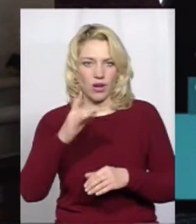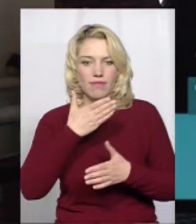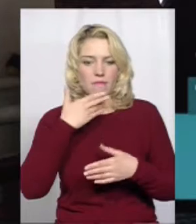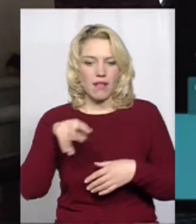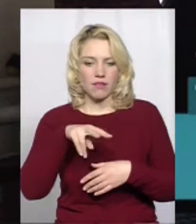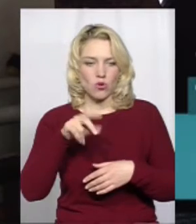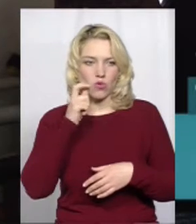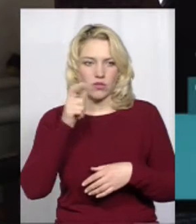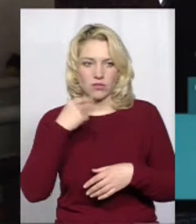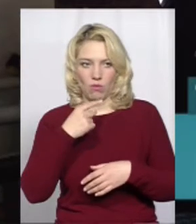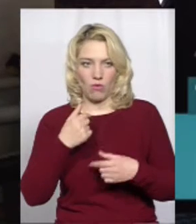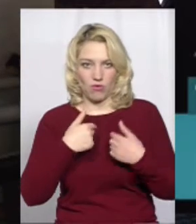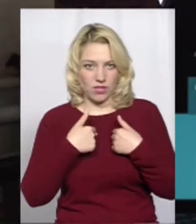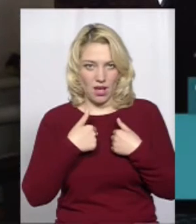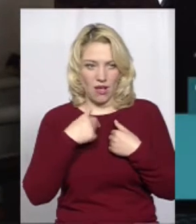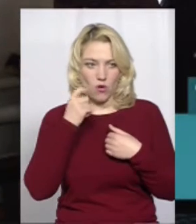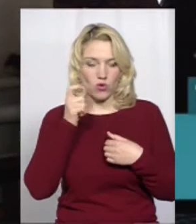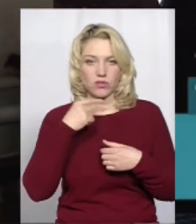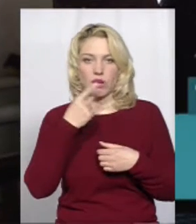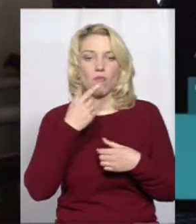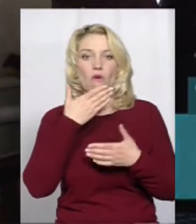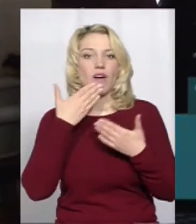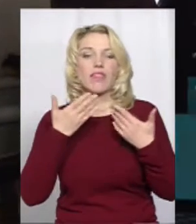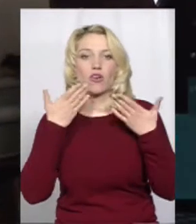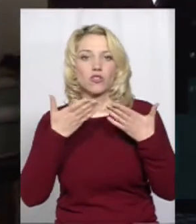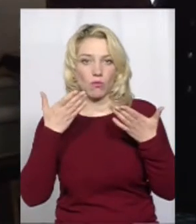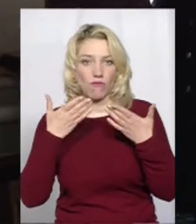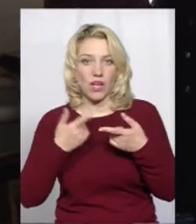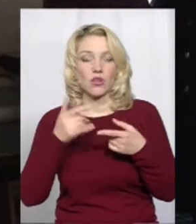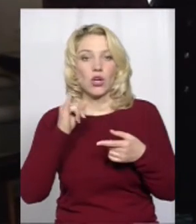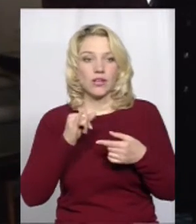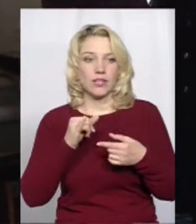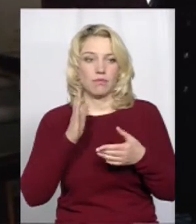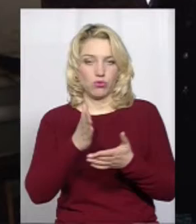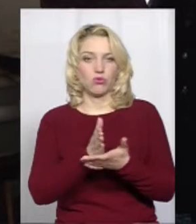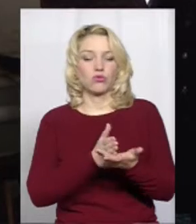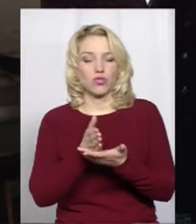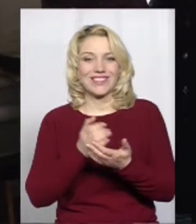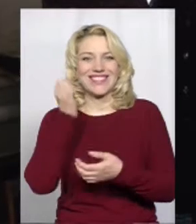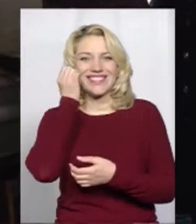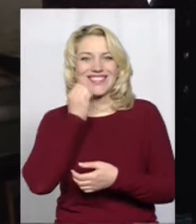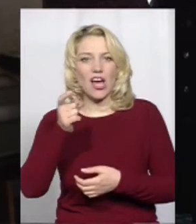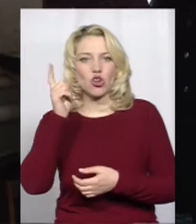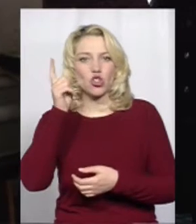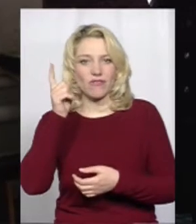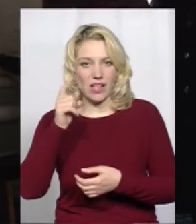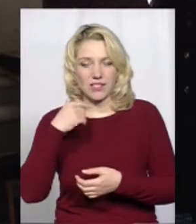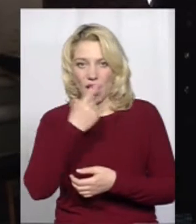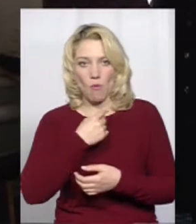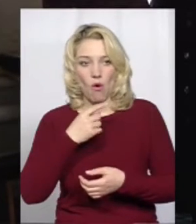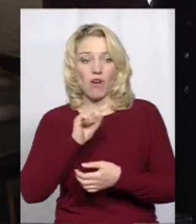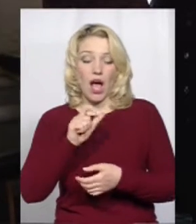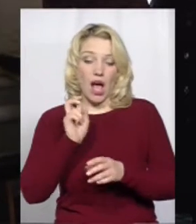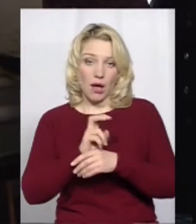мовою. Я українською мовою не розмовляю. Служитимо в цей час старославянською мовою. А прихожани з часом